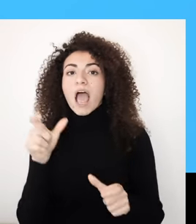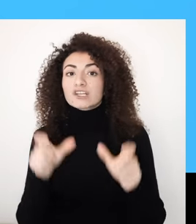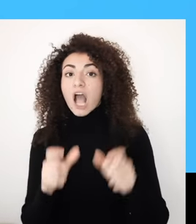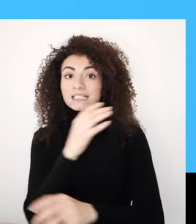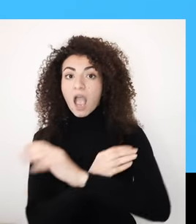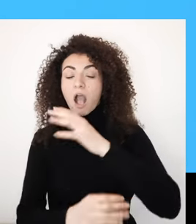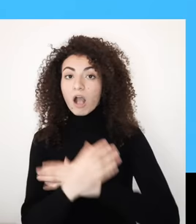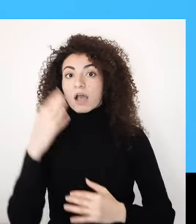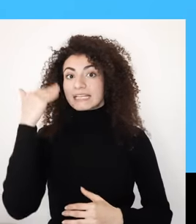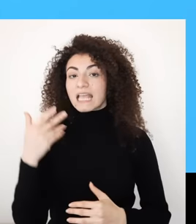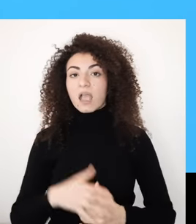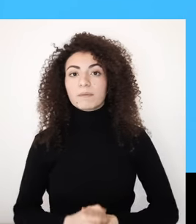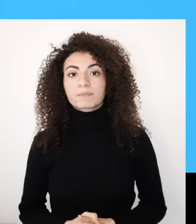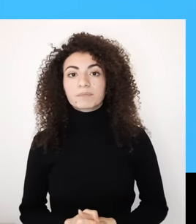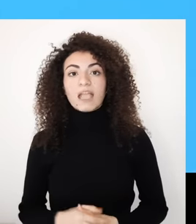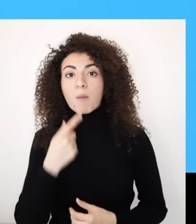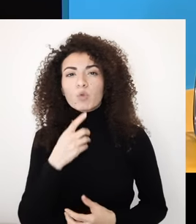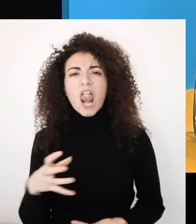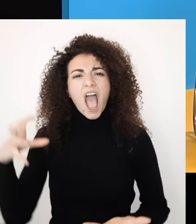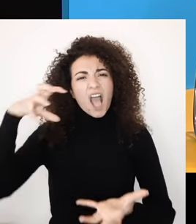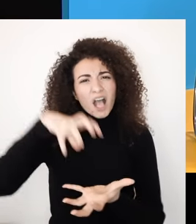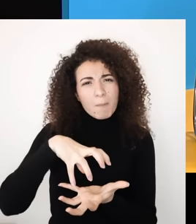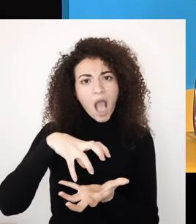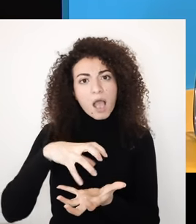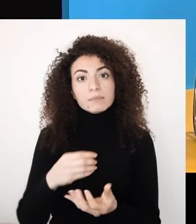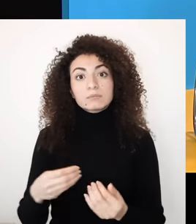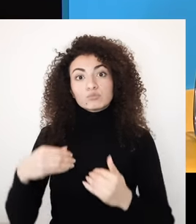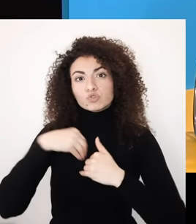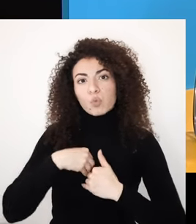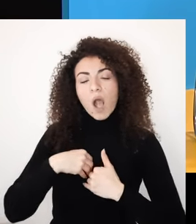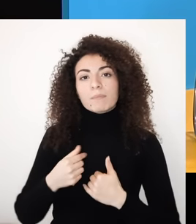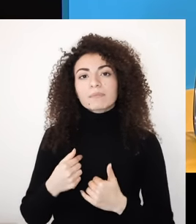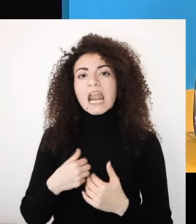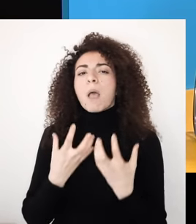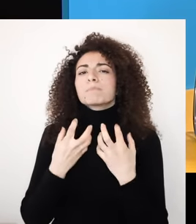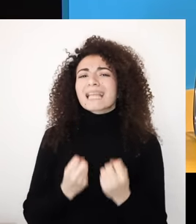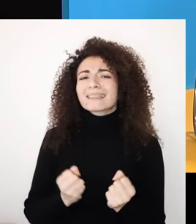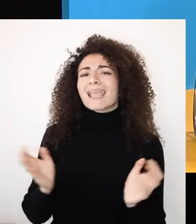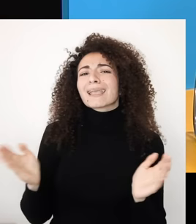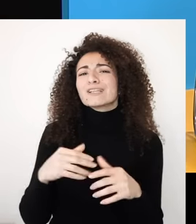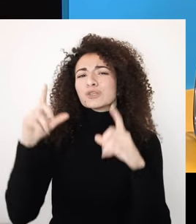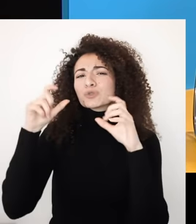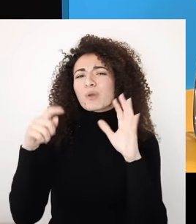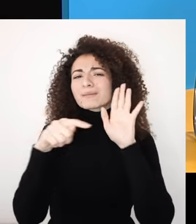جمعية ميوزة المناضلة لتمكين النساء ذات الإعاقة القمع الداخلي هو التصديق الأفكار السلبية